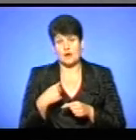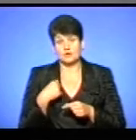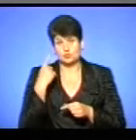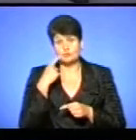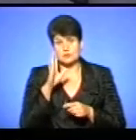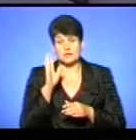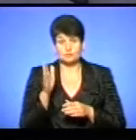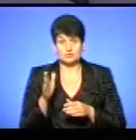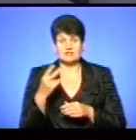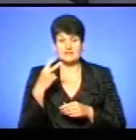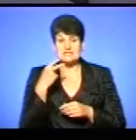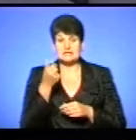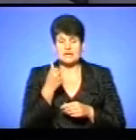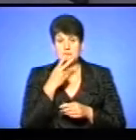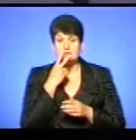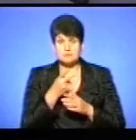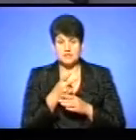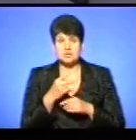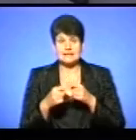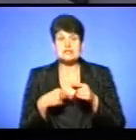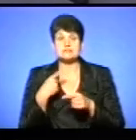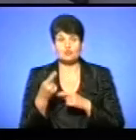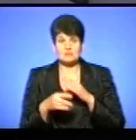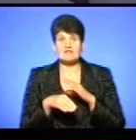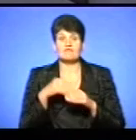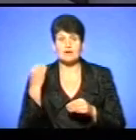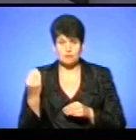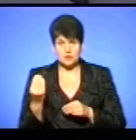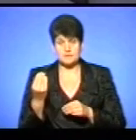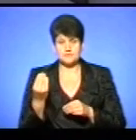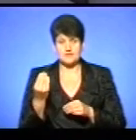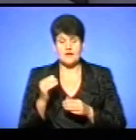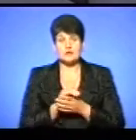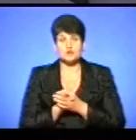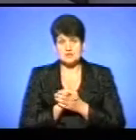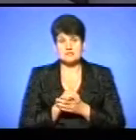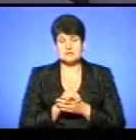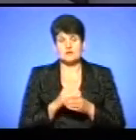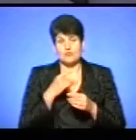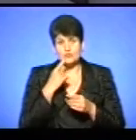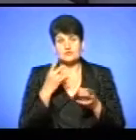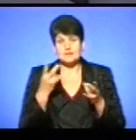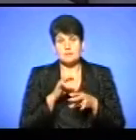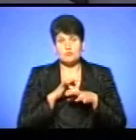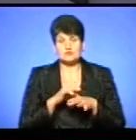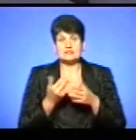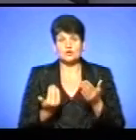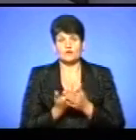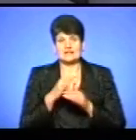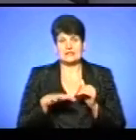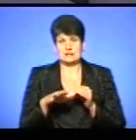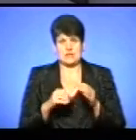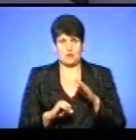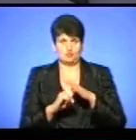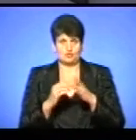буде, тому що на 20-й рік передбачені наступні чергові місцеві вибори, і асоціація переконана, що її вже потрібно проводити на новій територіальній основі.